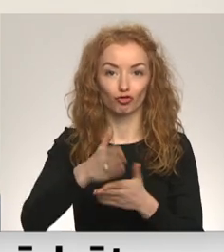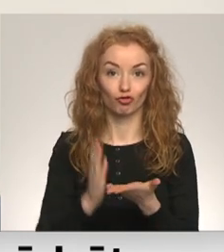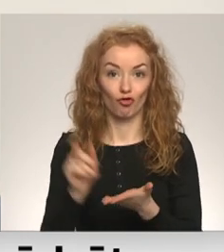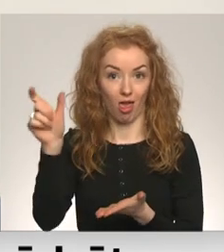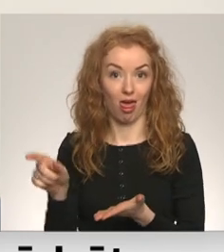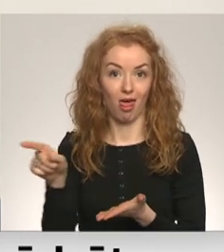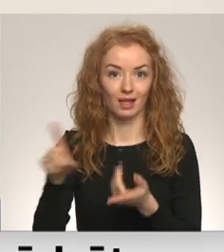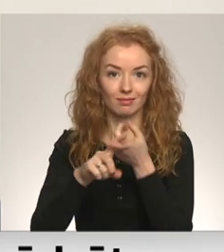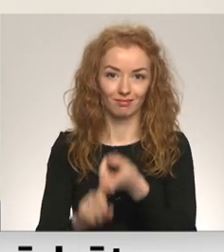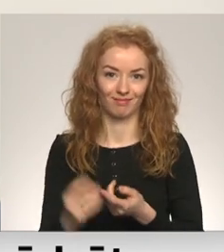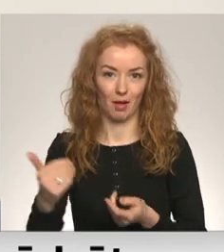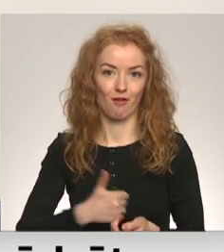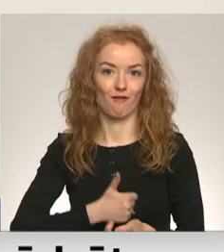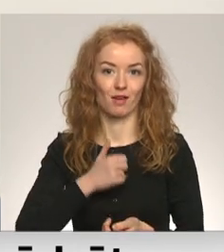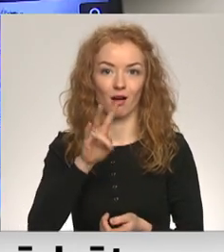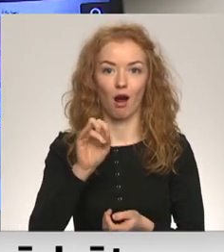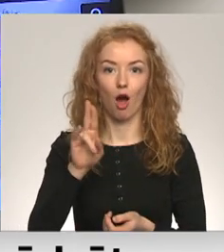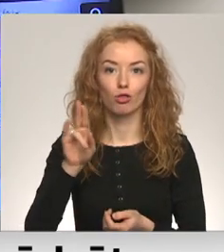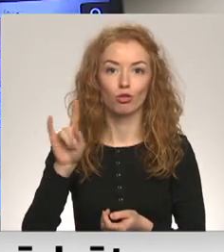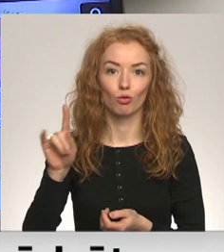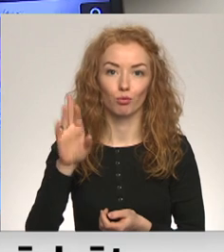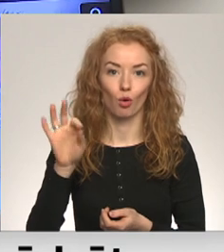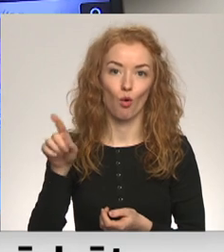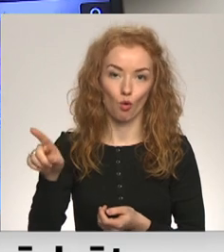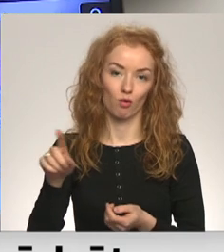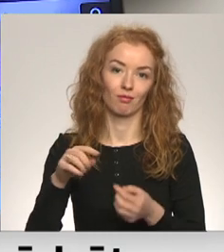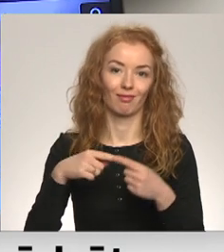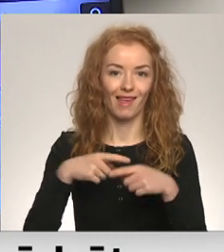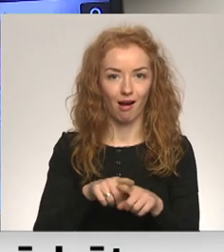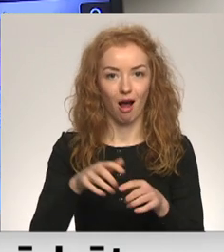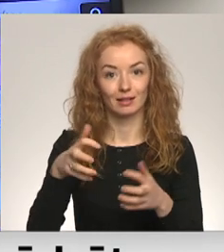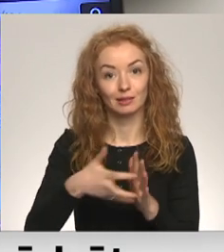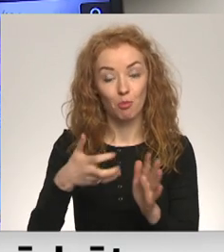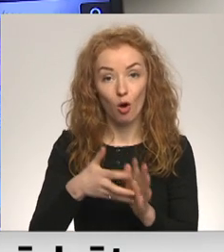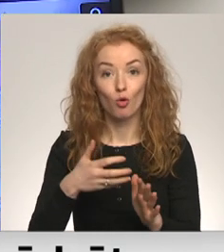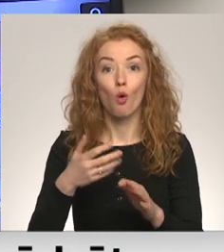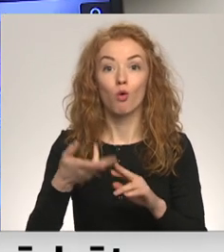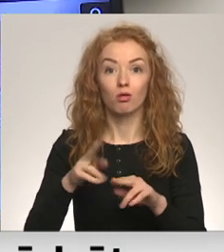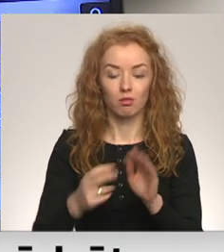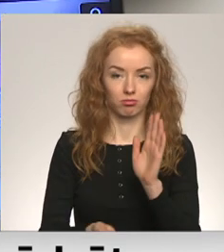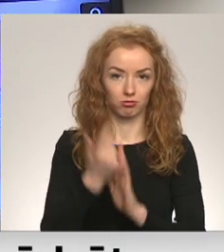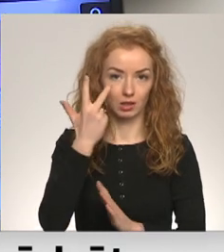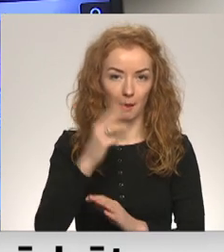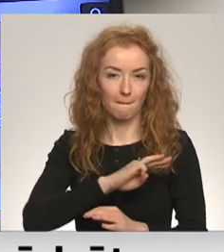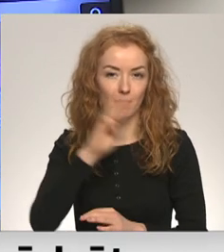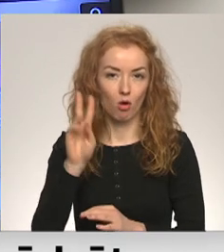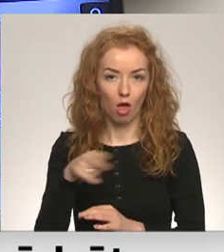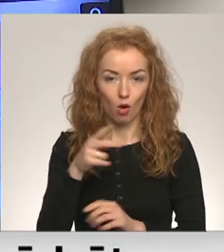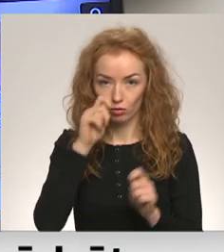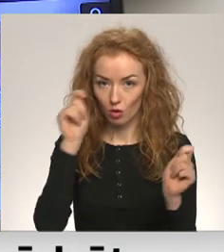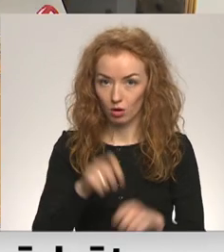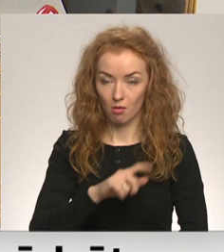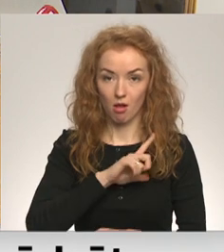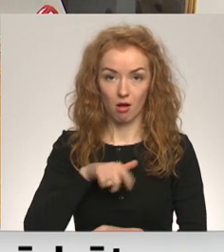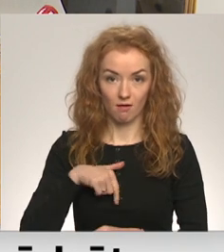saistītās firmas Hannu digitaliekārtas. Tādi jādāsot nodrīt vismaz 3 miljoni eiro zaudējuma valstī daļai piedrošēja